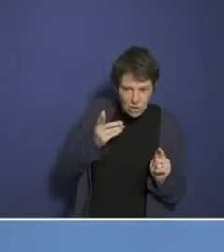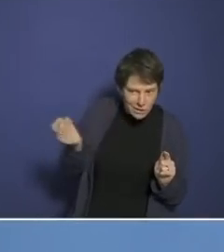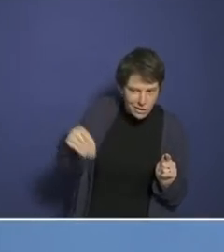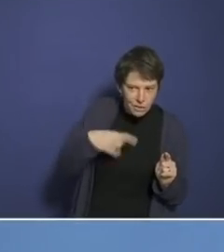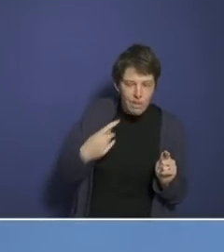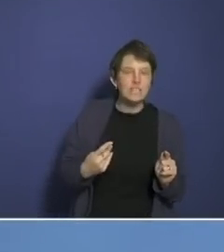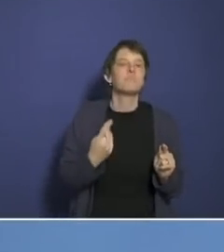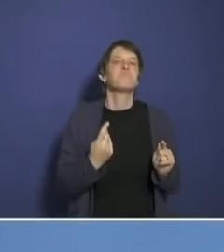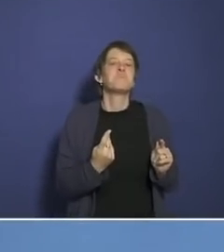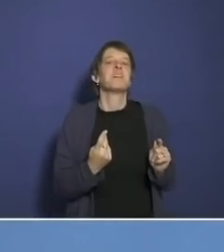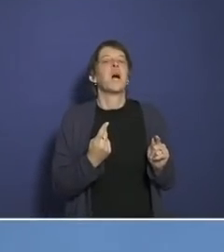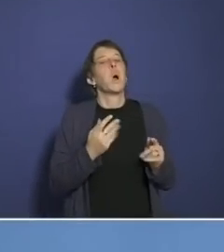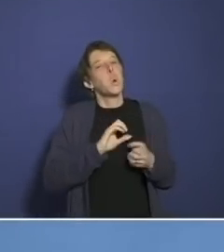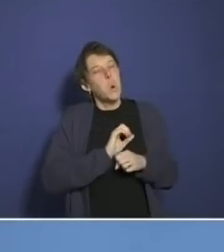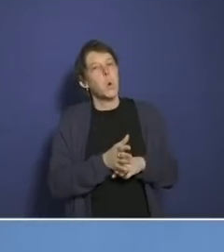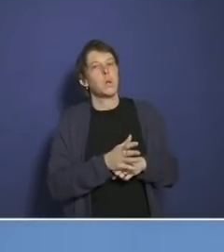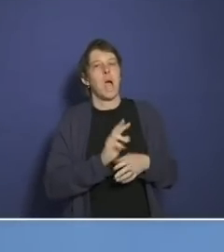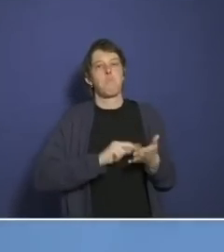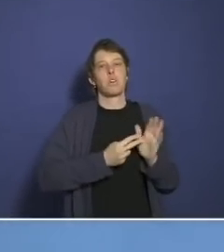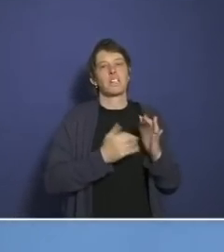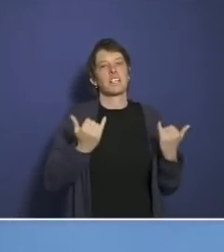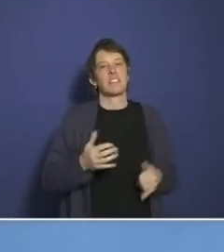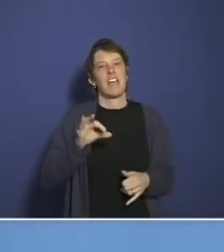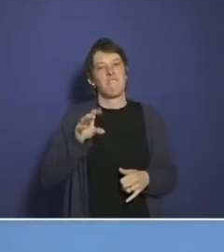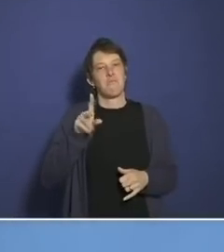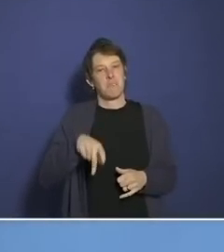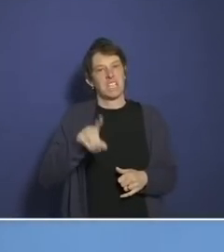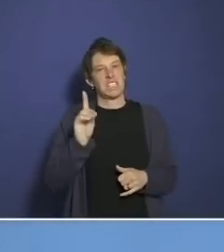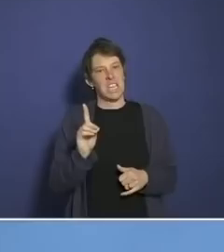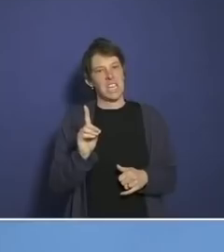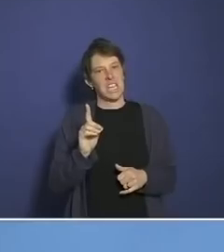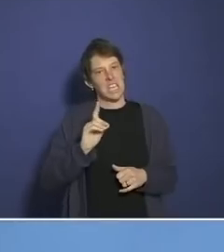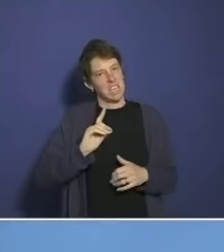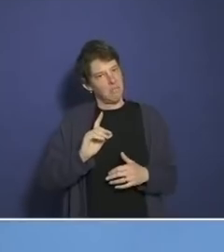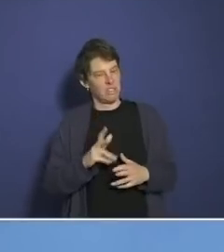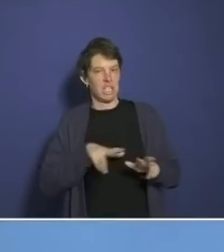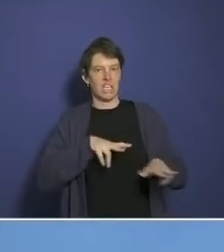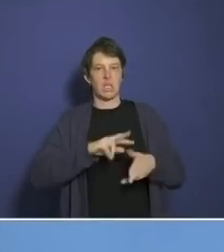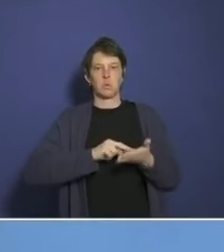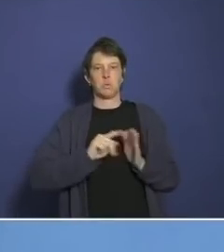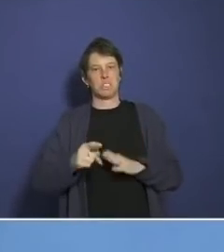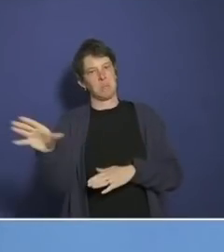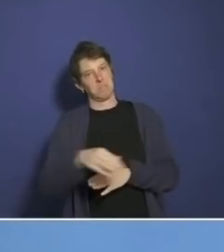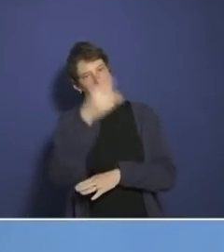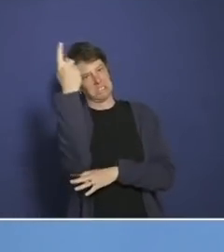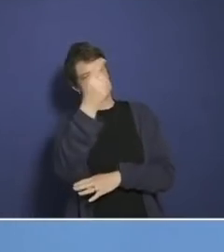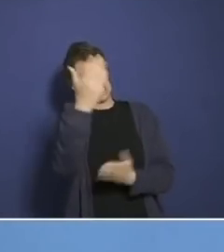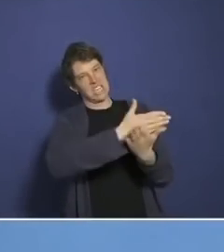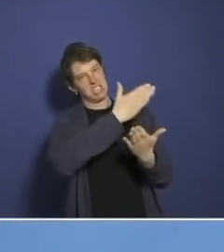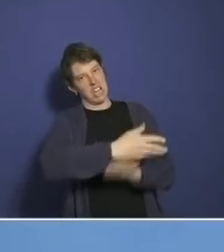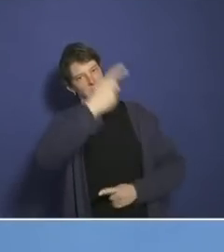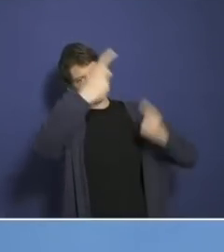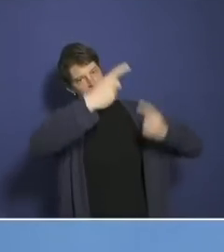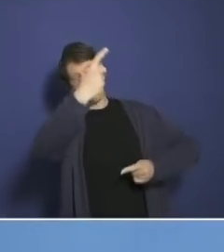FDP, also die Regierungspolitik, bestimmen würde. Darbachs Ungeschicklichkeit ist faszinierend. Er kommt völlig ins